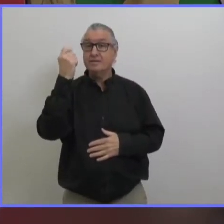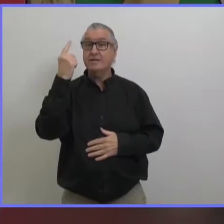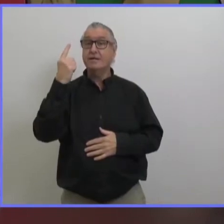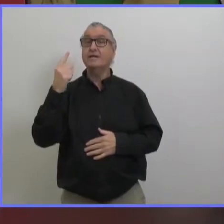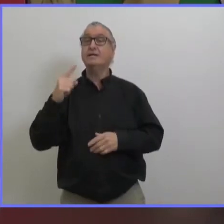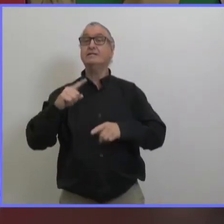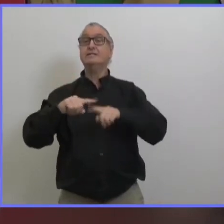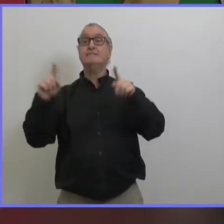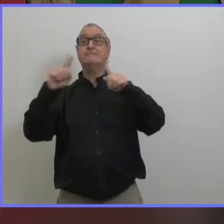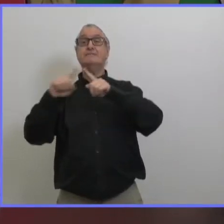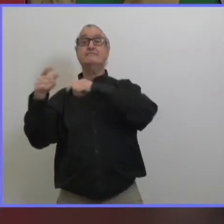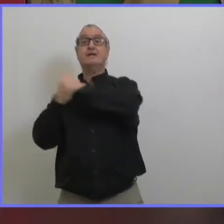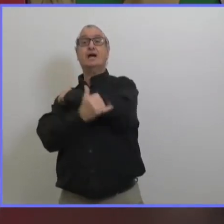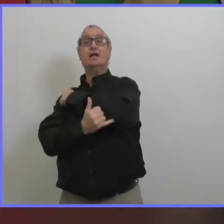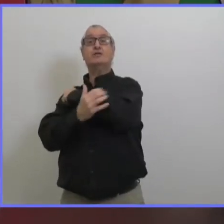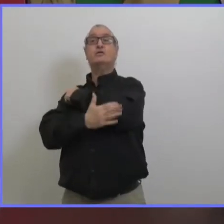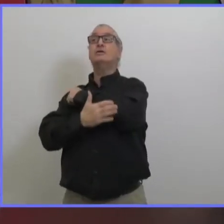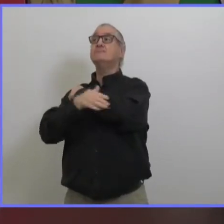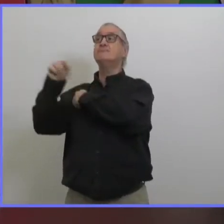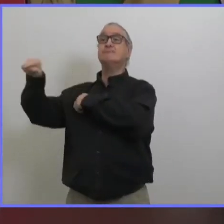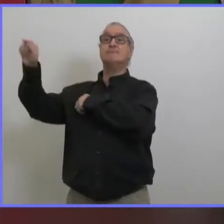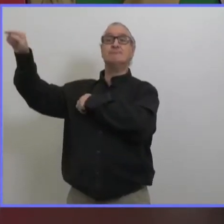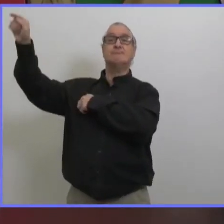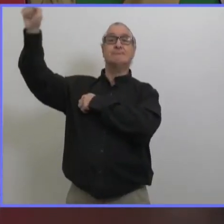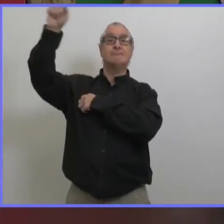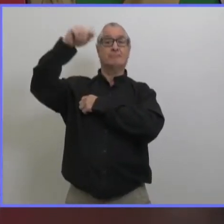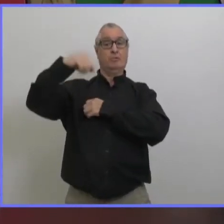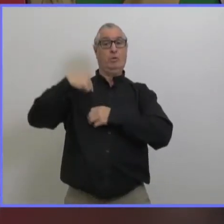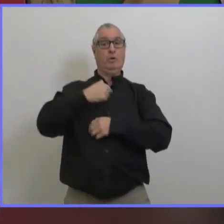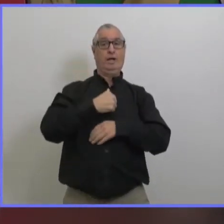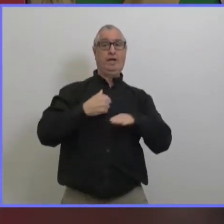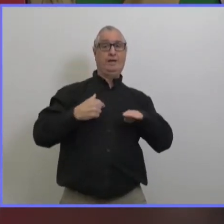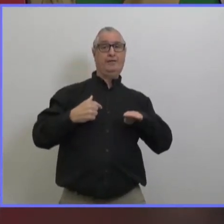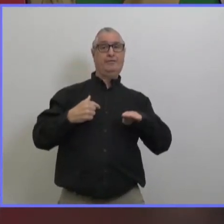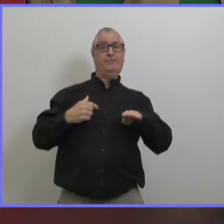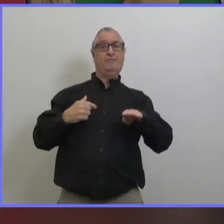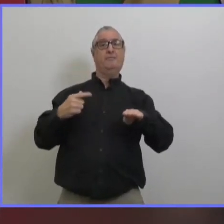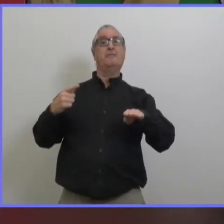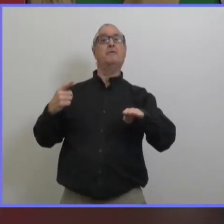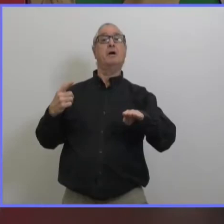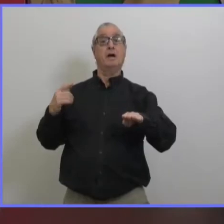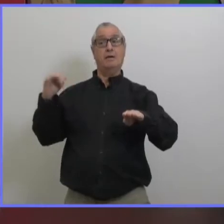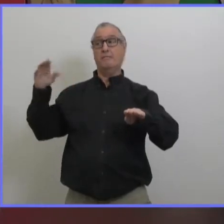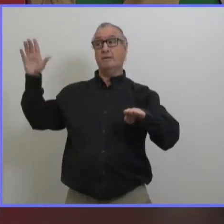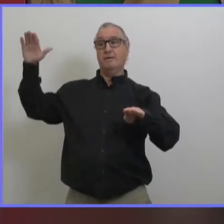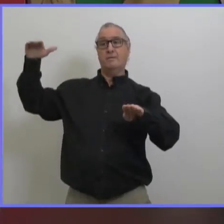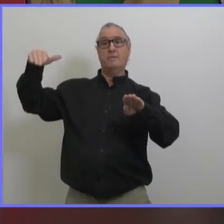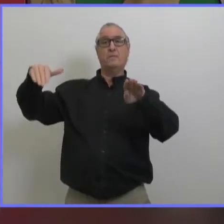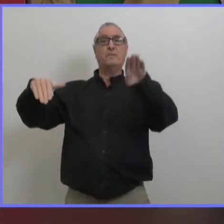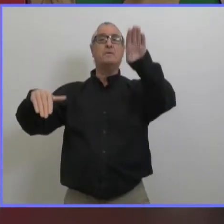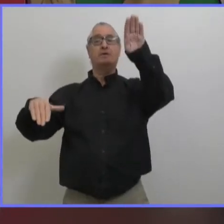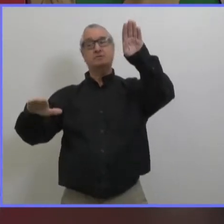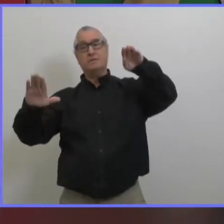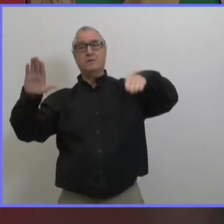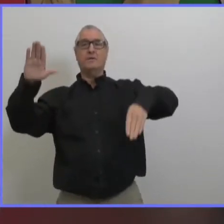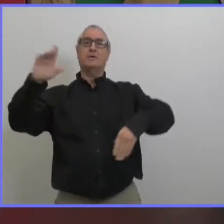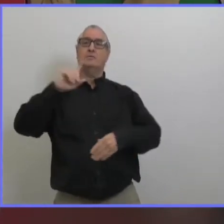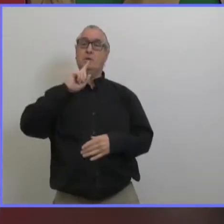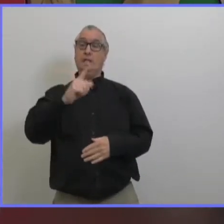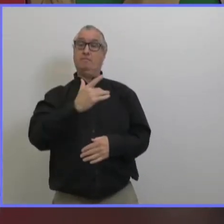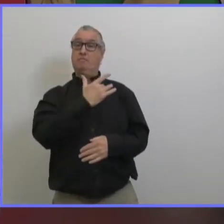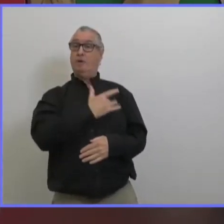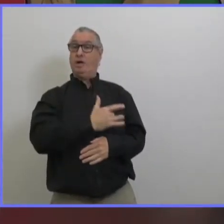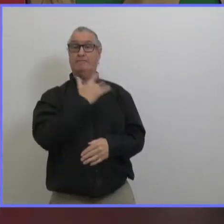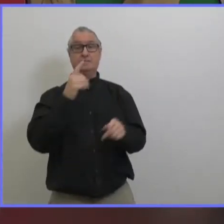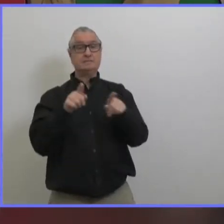sein des régions d'une province donc il ya une variabilité il ya un moment où perry mountain avait une bien plus grande